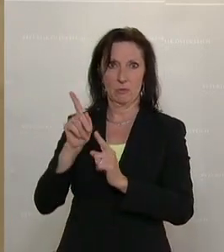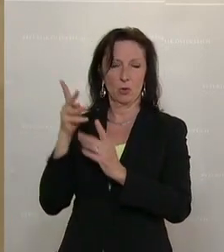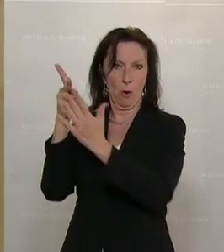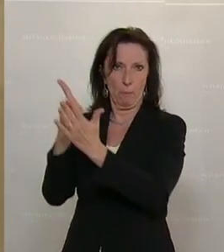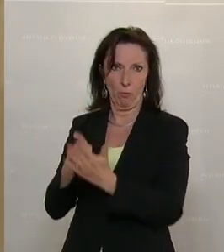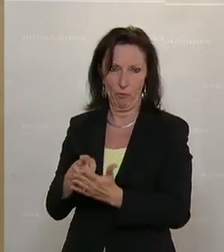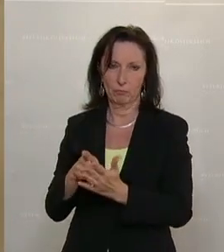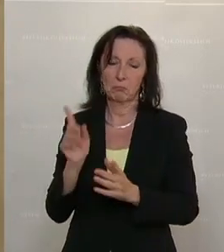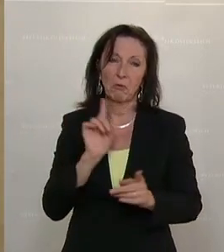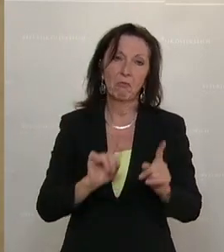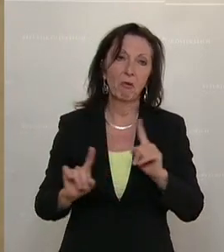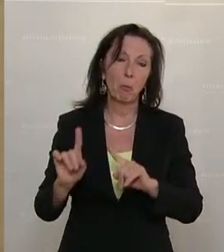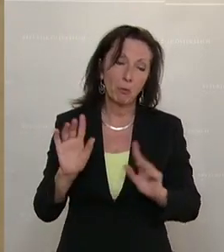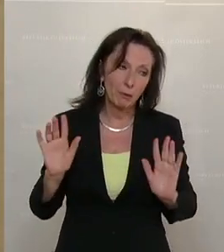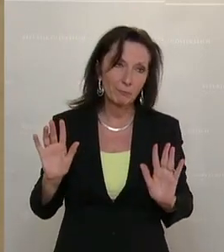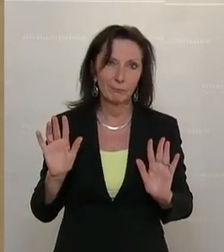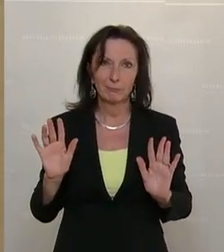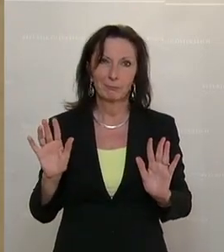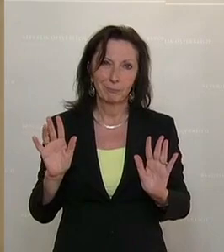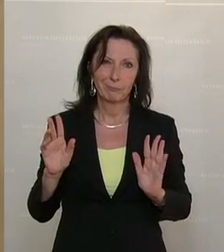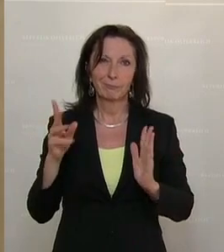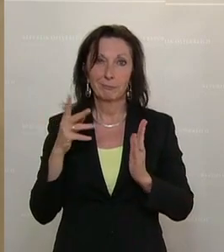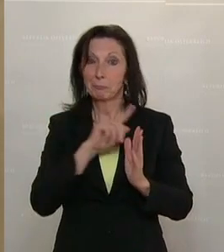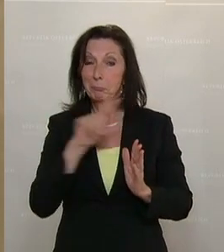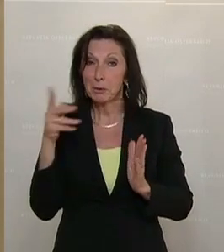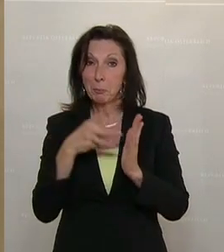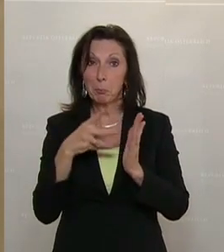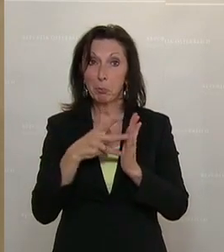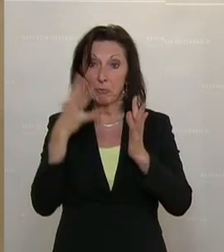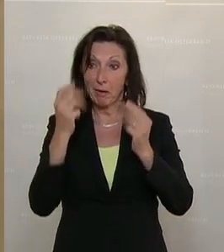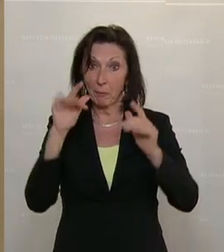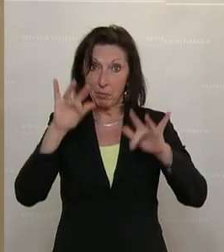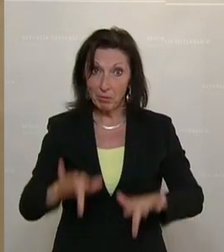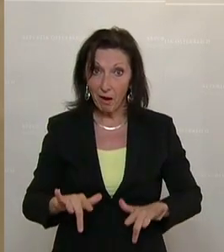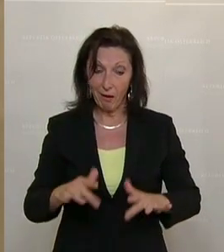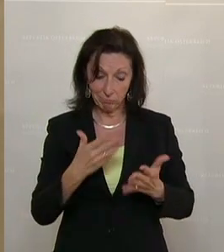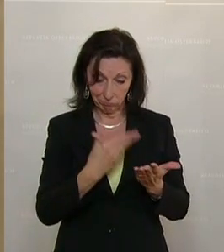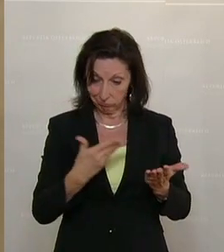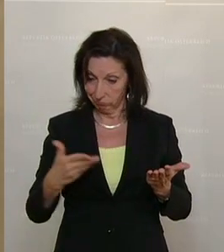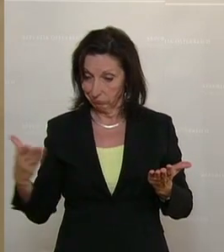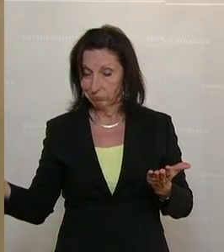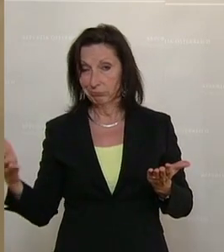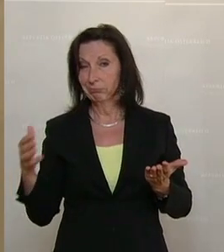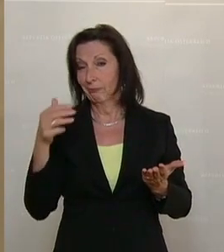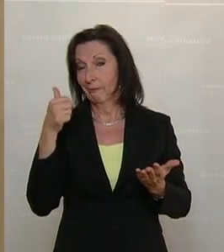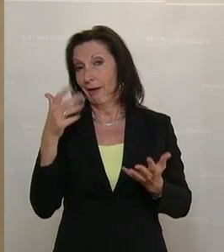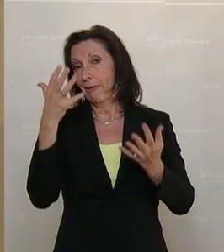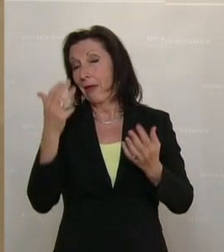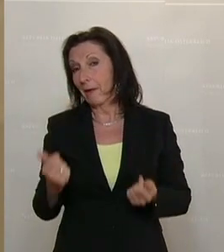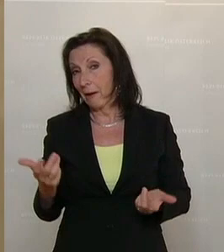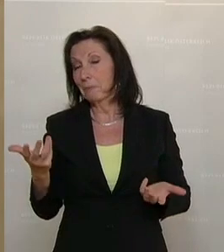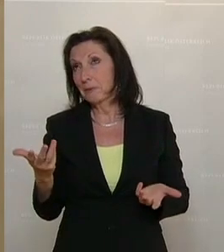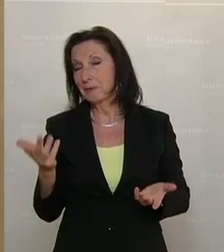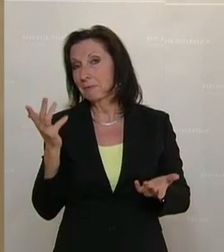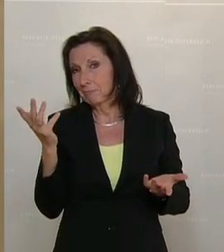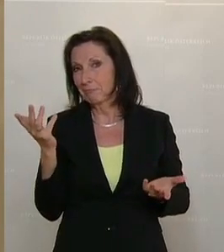dann, wenn wir Ihnen diese Prüfungen vorlegen, wieder eins herausstellen, das, was wir jetzt